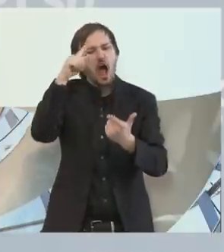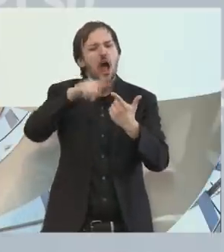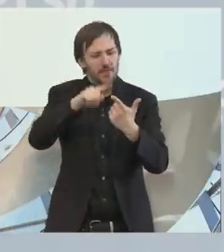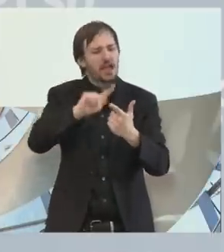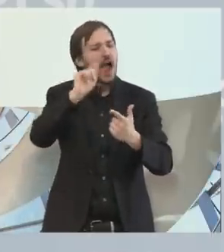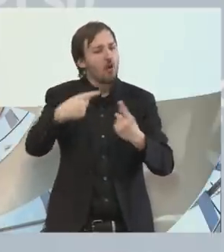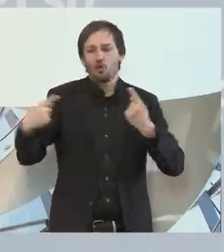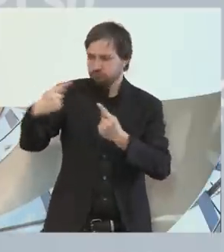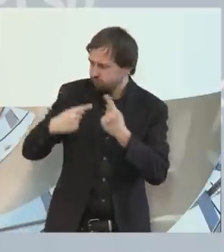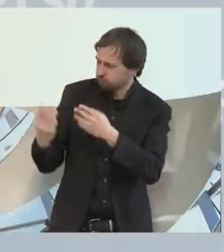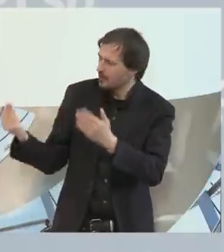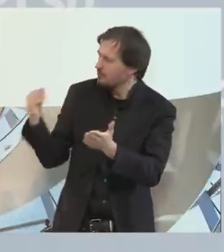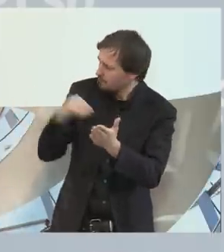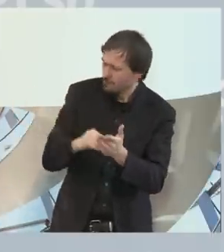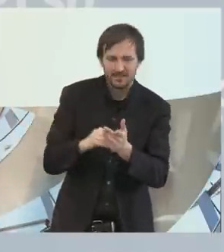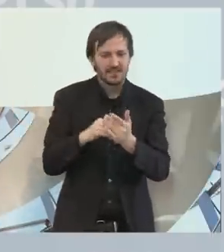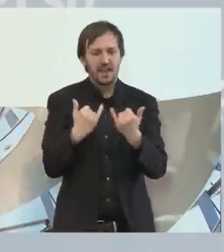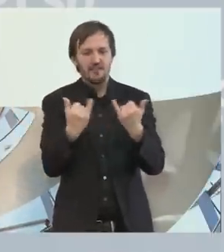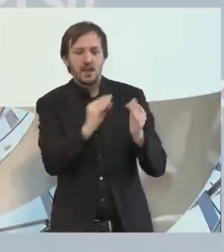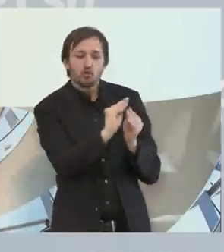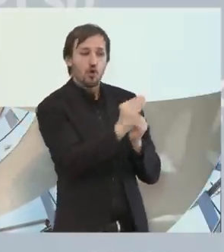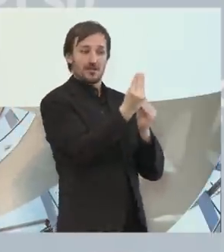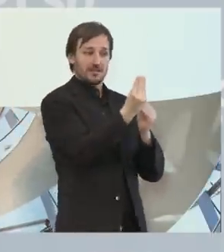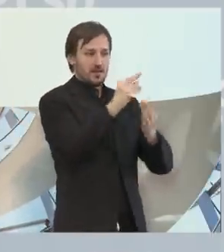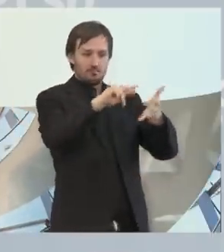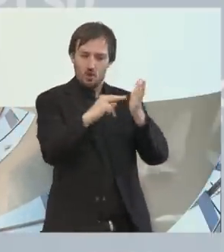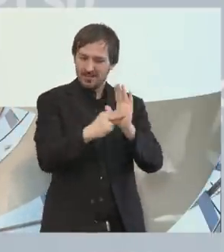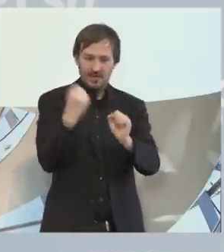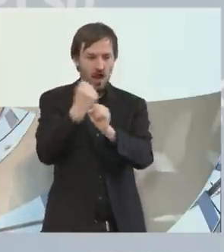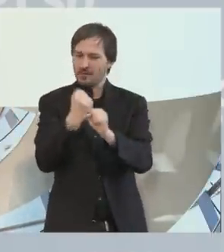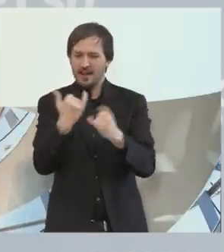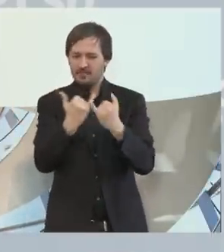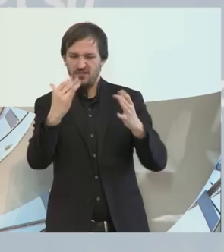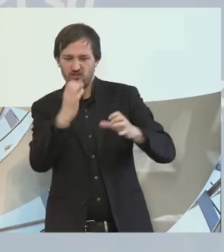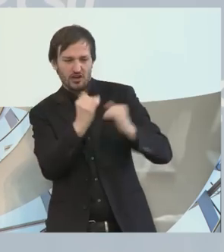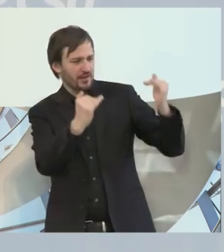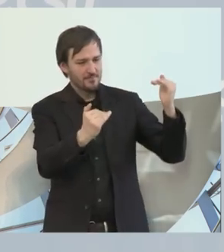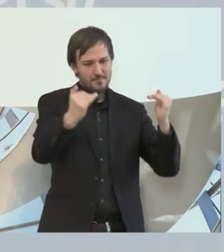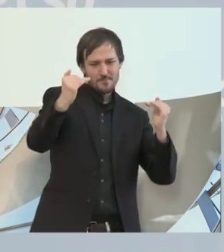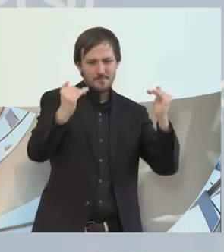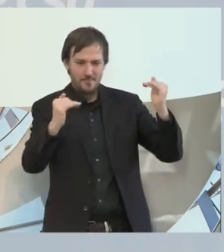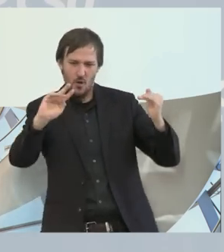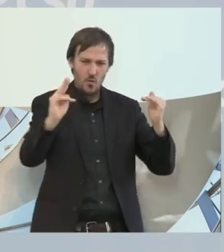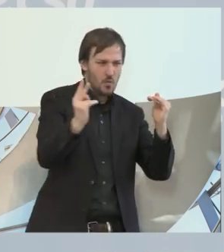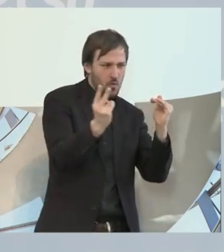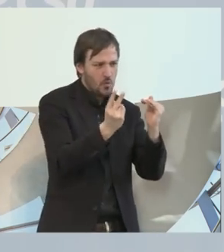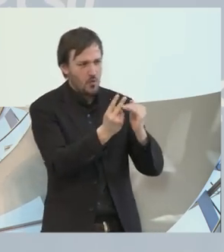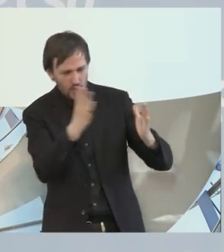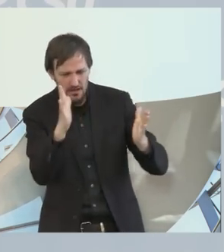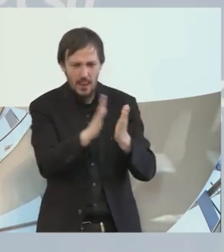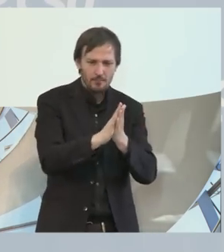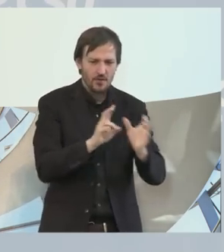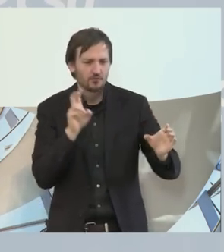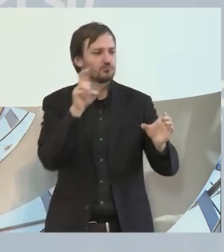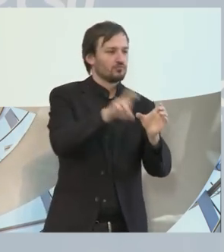wie Leben, wie Politik, Arbeit in Einklang gebracht werden können, welche Behinderungen auch außerhalb des Menschen sind